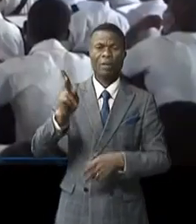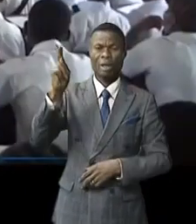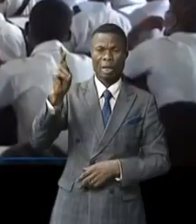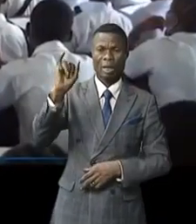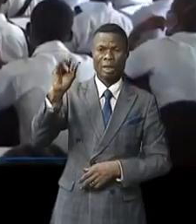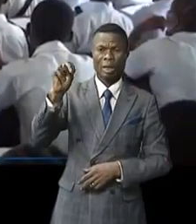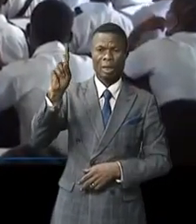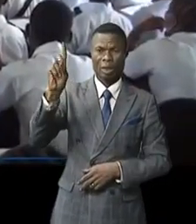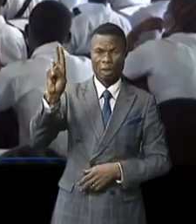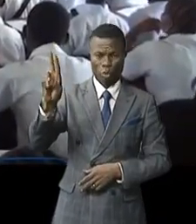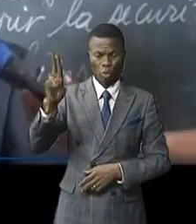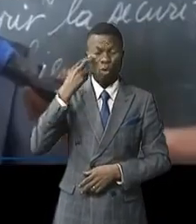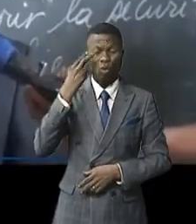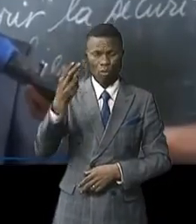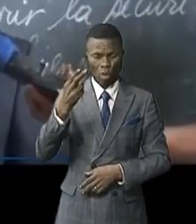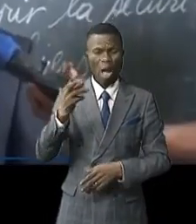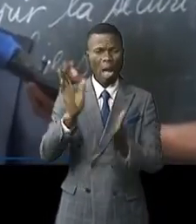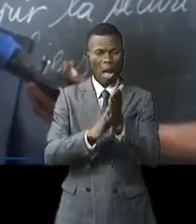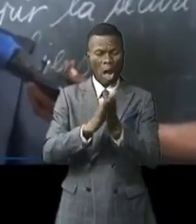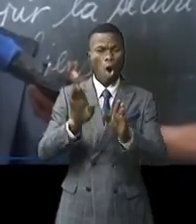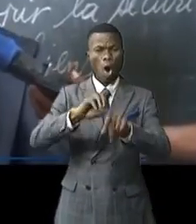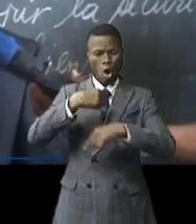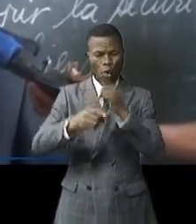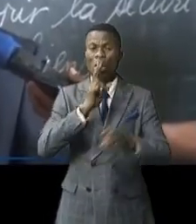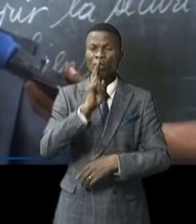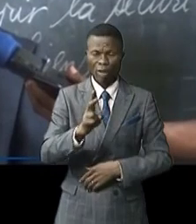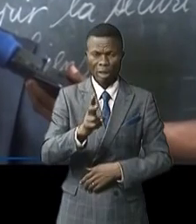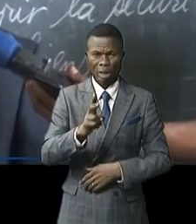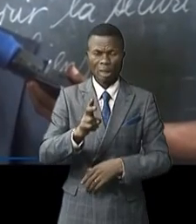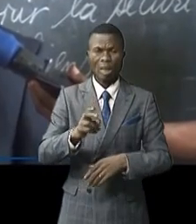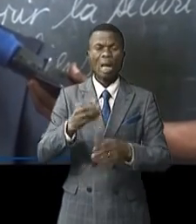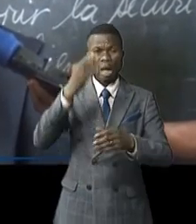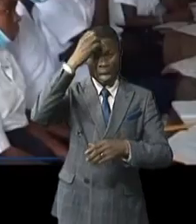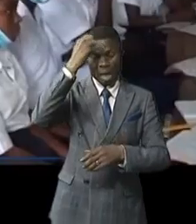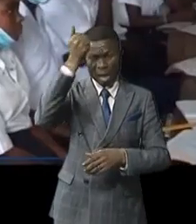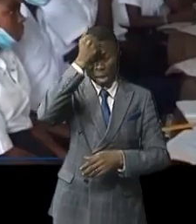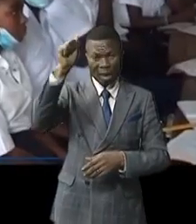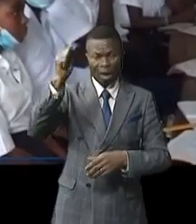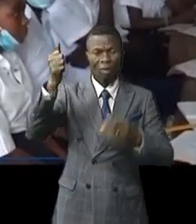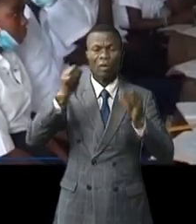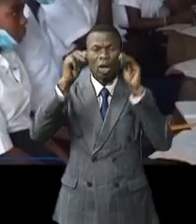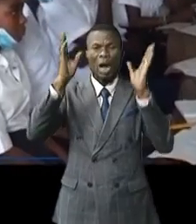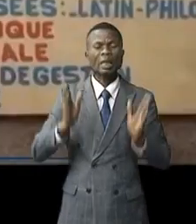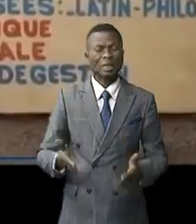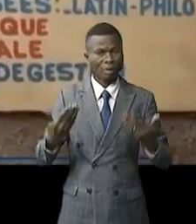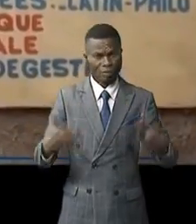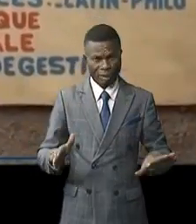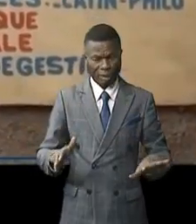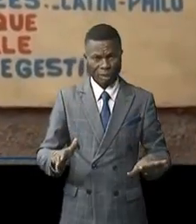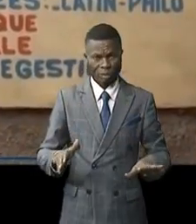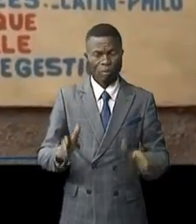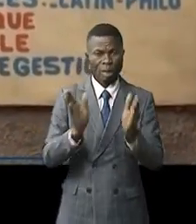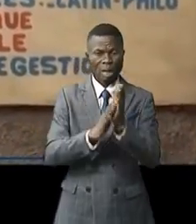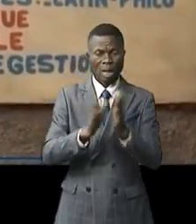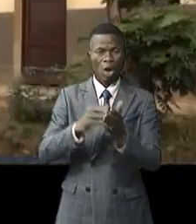C'était pour constater la reprise effective de cours après la levée de la grève des enseignants l'Institut Lufungulam une